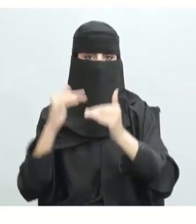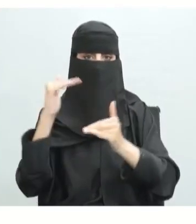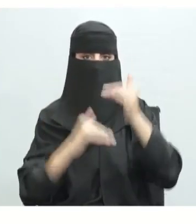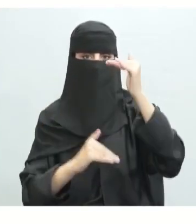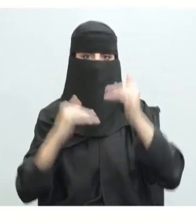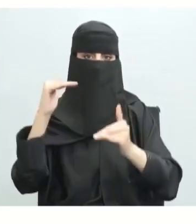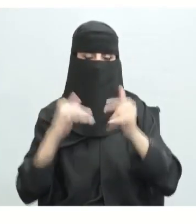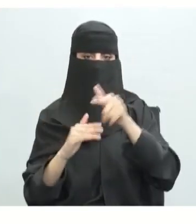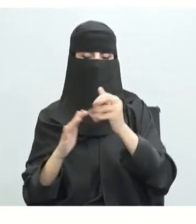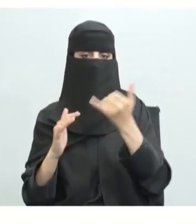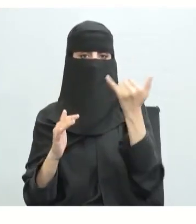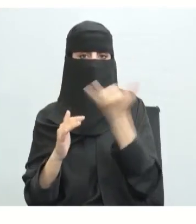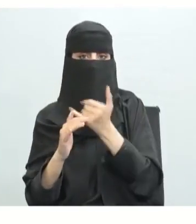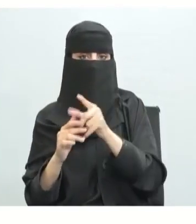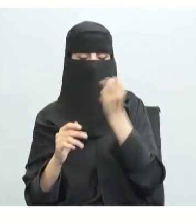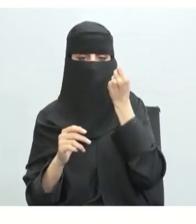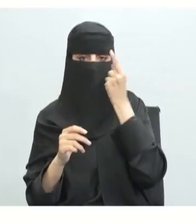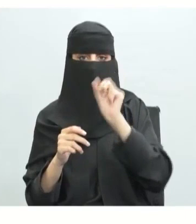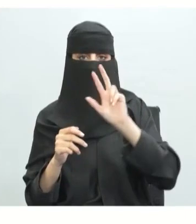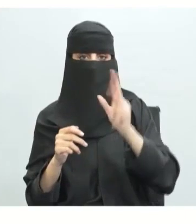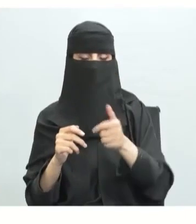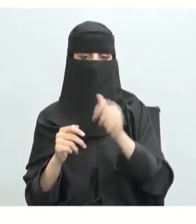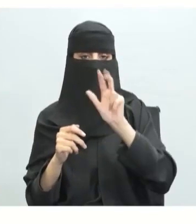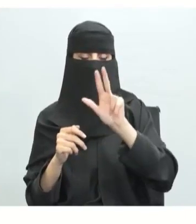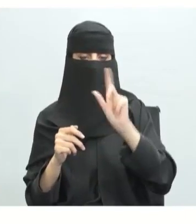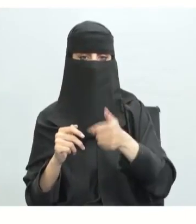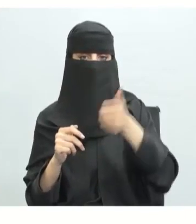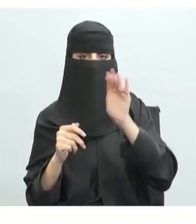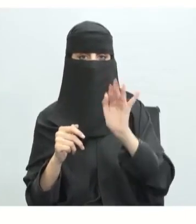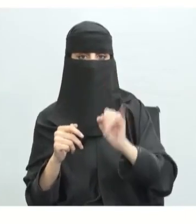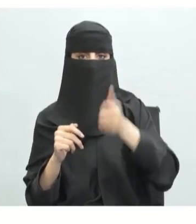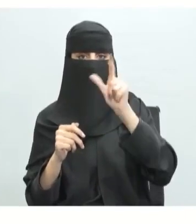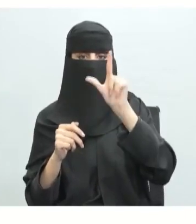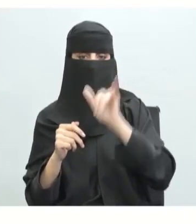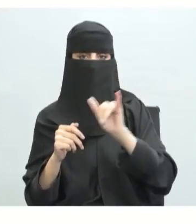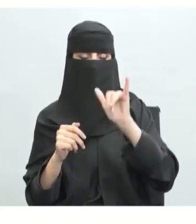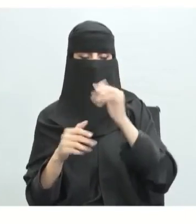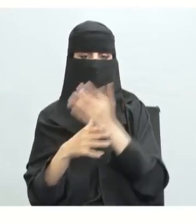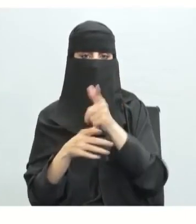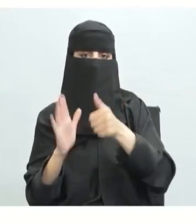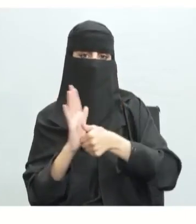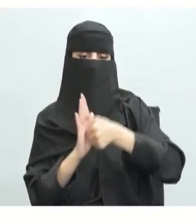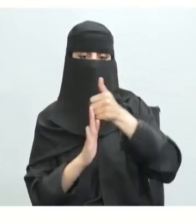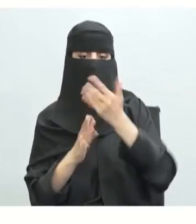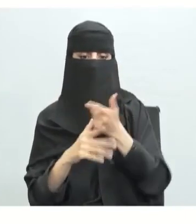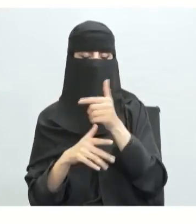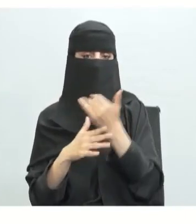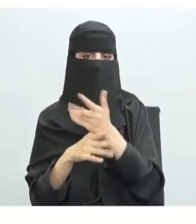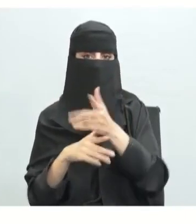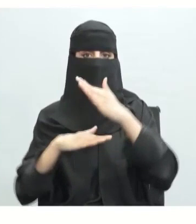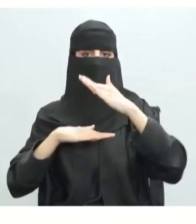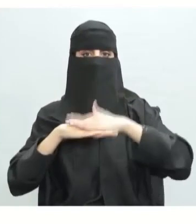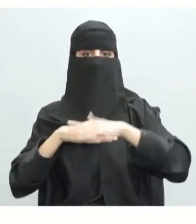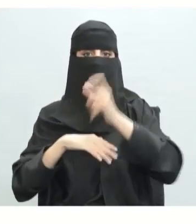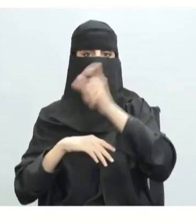أهم ركائز الفكر الرأسمالي التي أسهمت في انتصاره وسيادته هي احترامه لدور الفرد